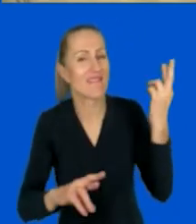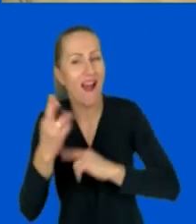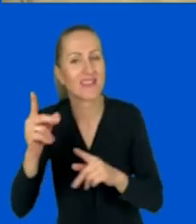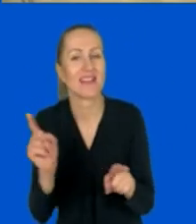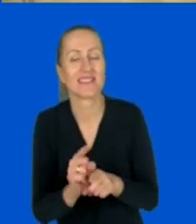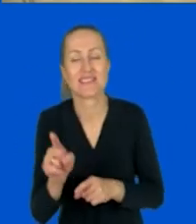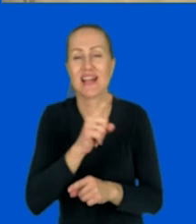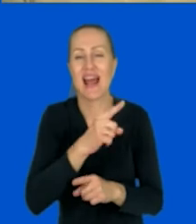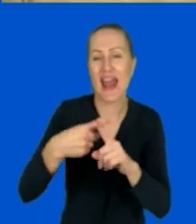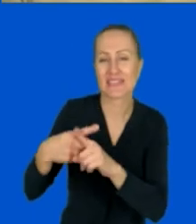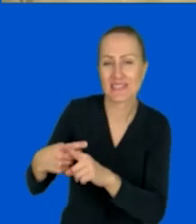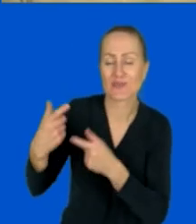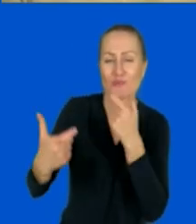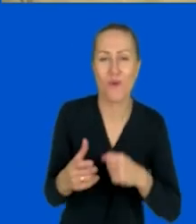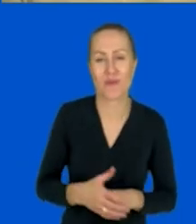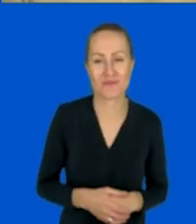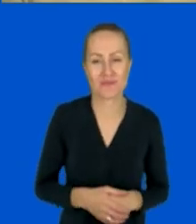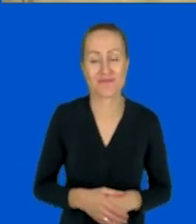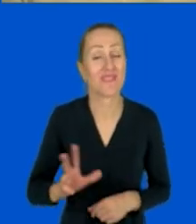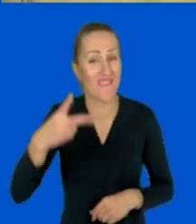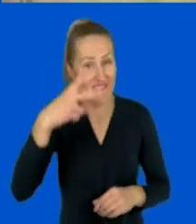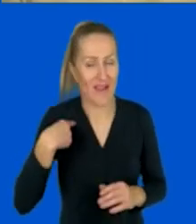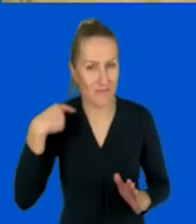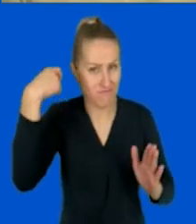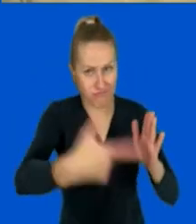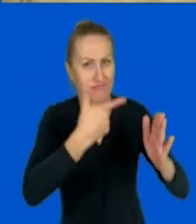test, no i podział na pokoje. Dobra, jeszcze raz zakręcę, ok,